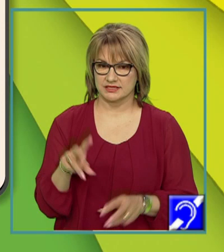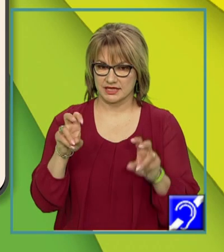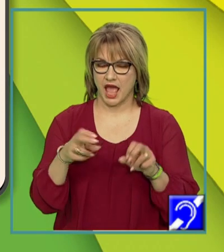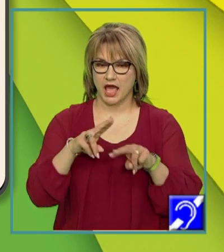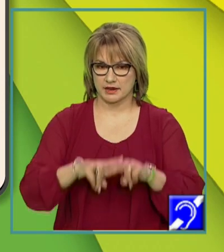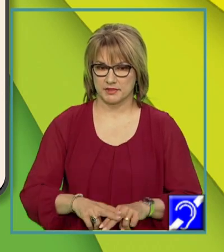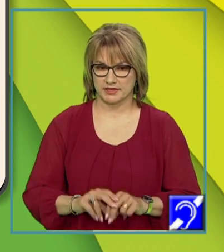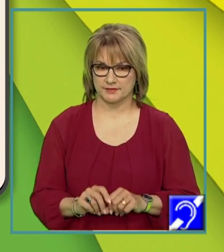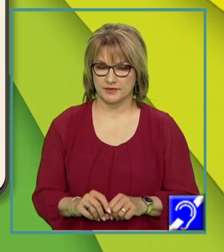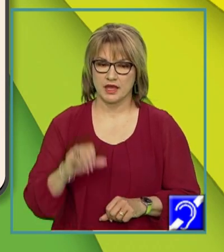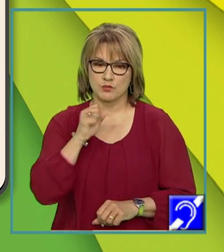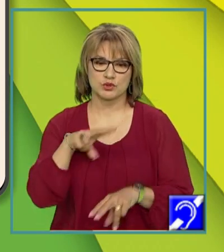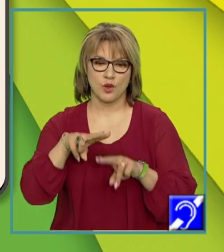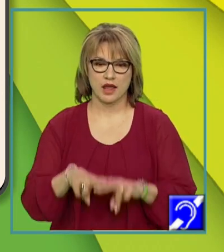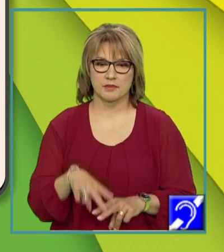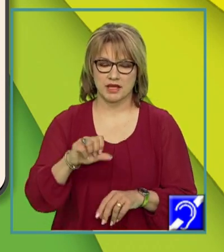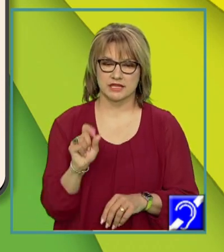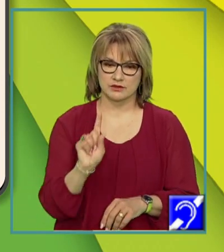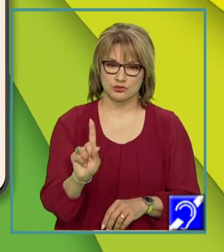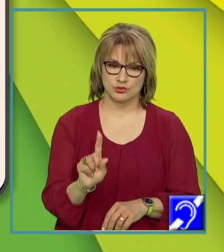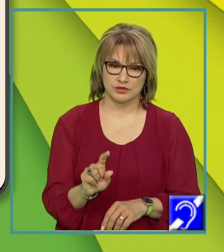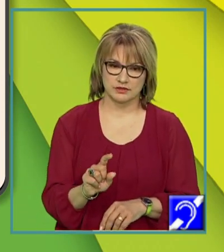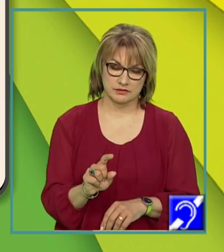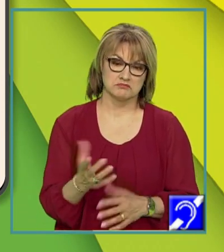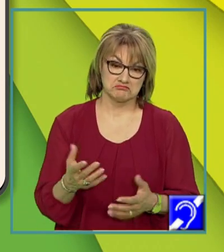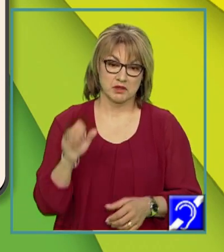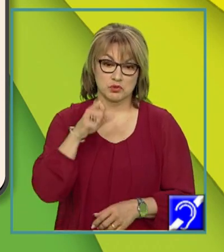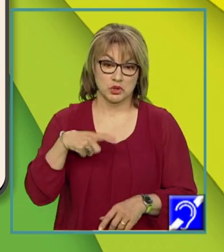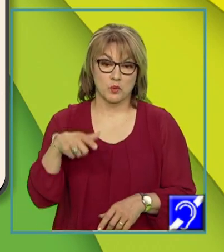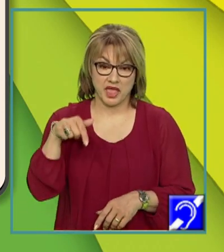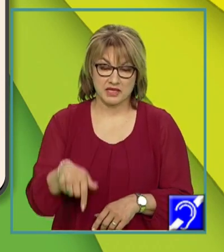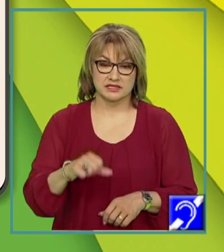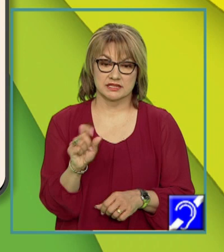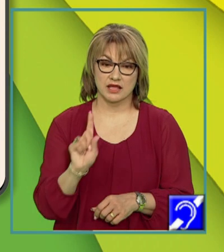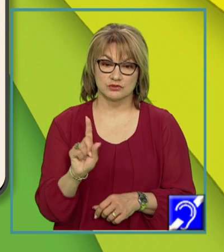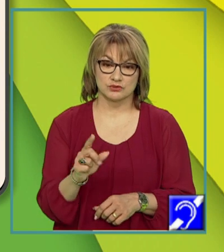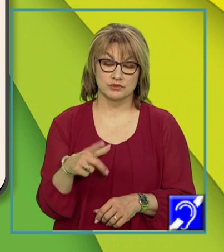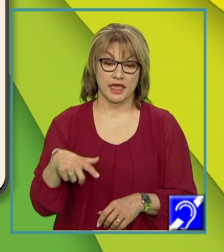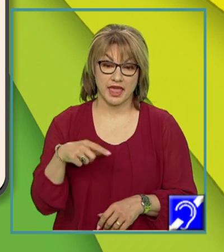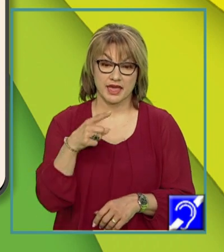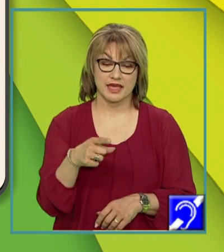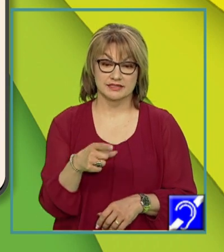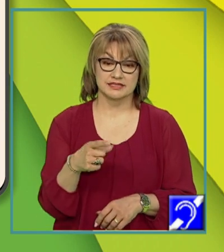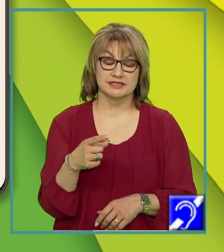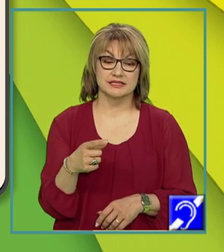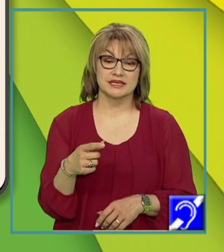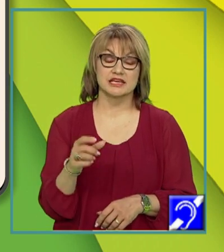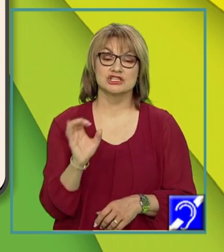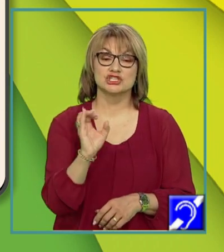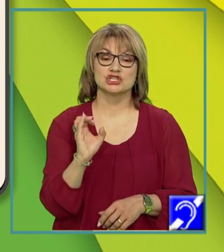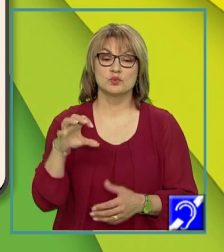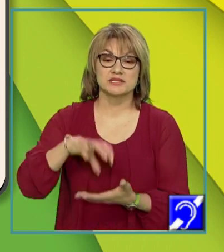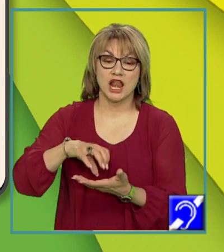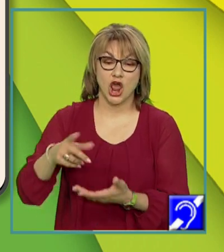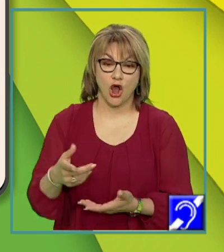rămâne. Bunicul a rămas în satul lui. Bunicul este în satul lui și observăm existența circumstanțialului de